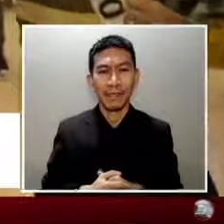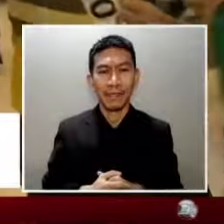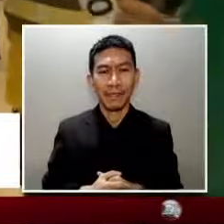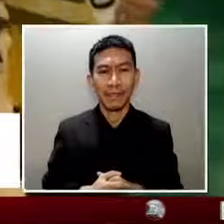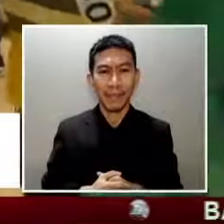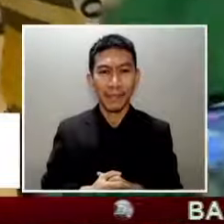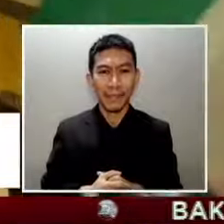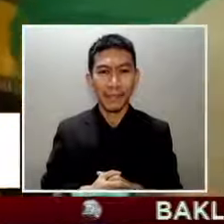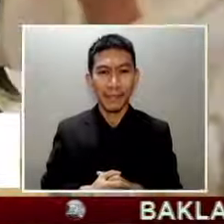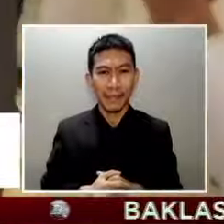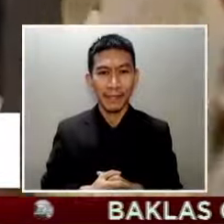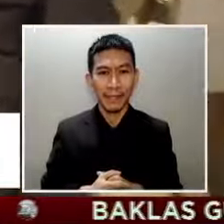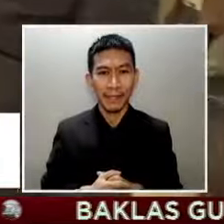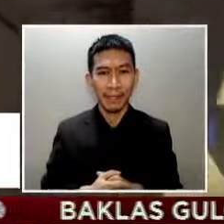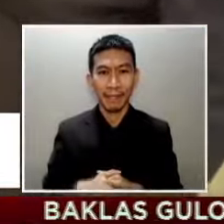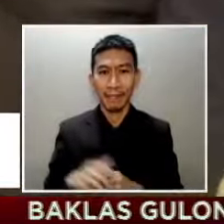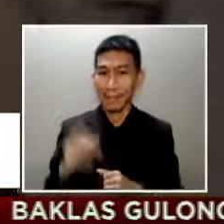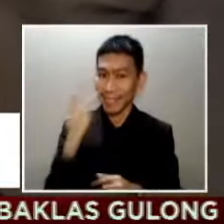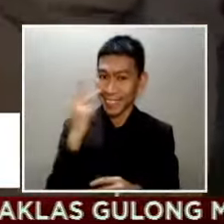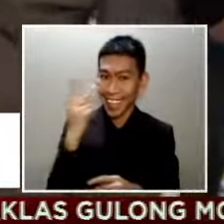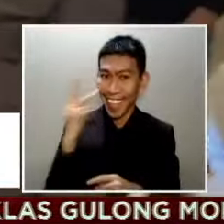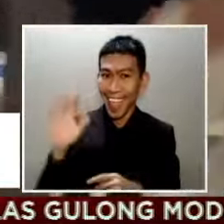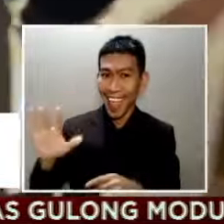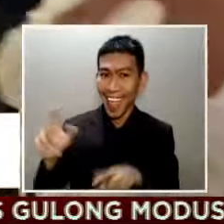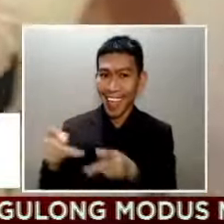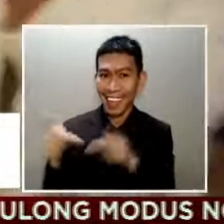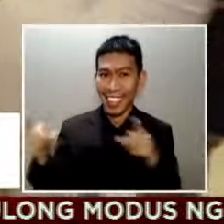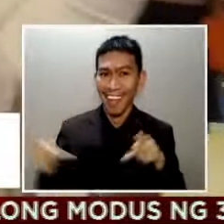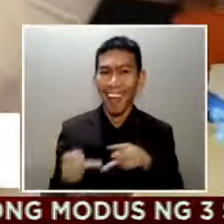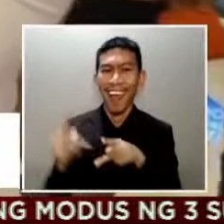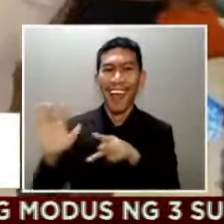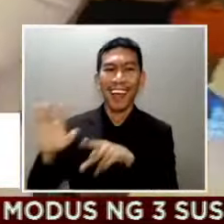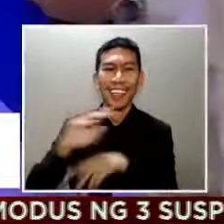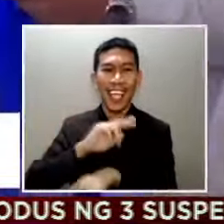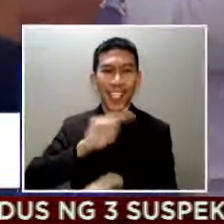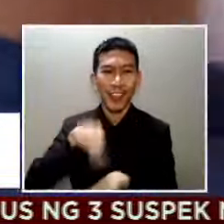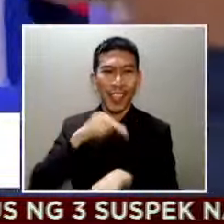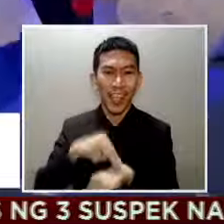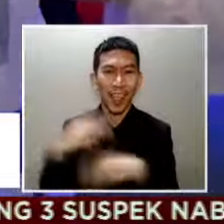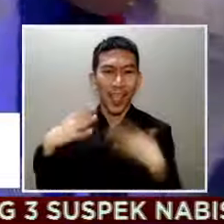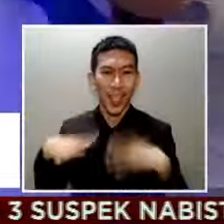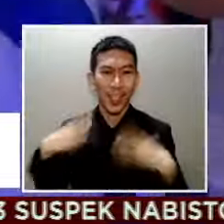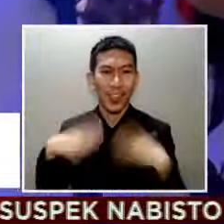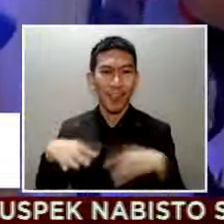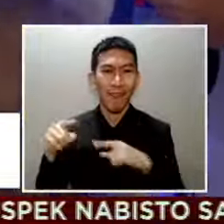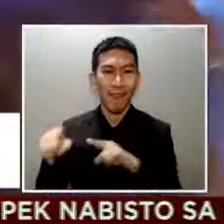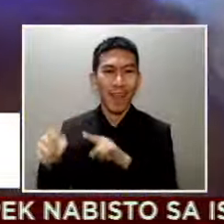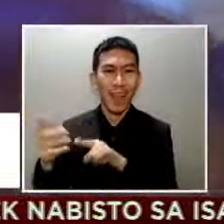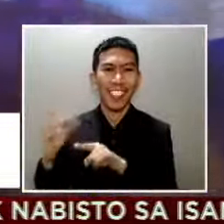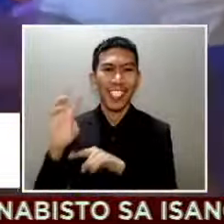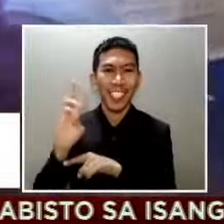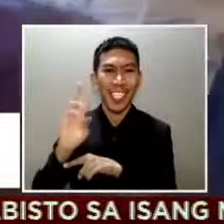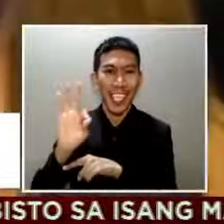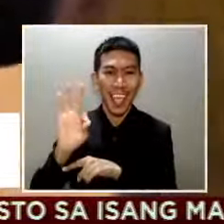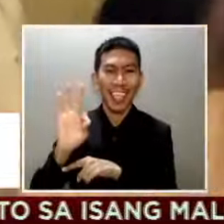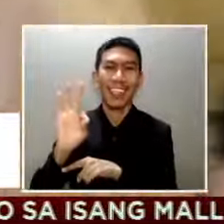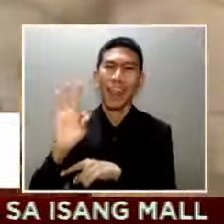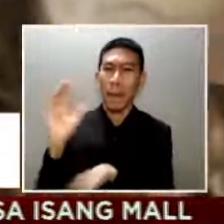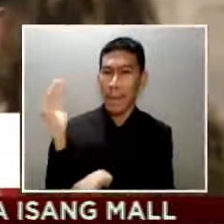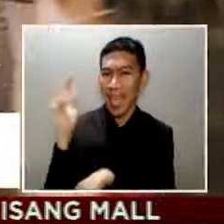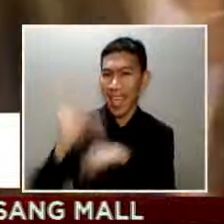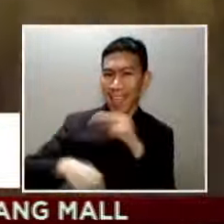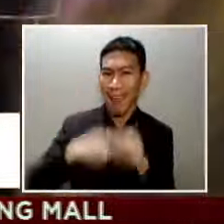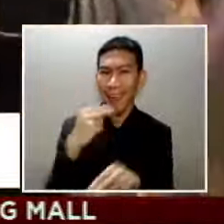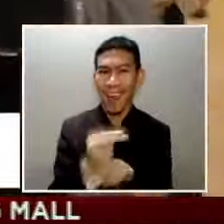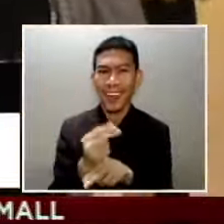Ganito ang eksena sa lobby kung saan ginanap ang national costume show ng 69th Miss Universe pageant. Mataas